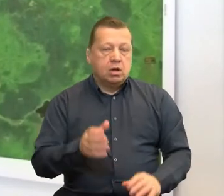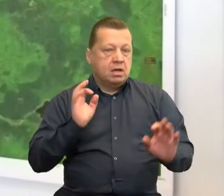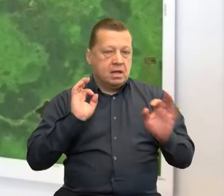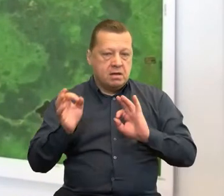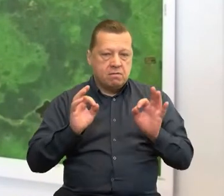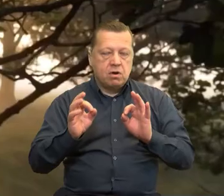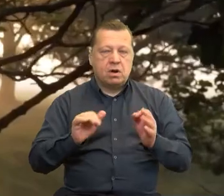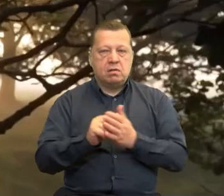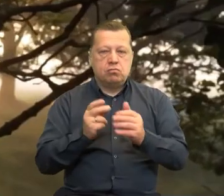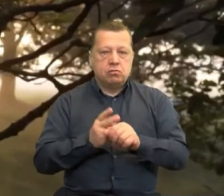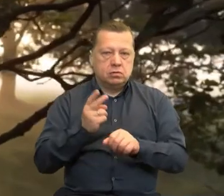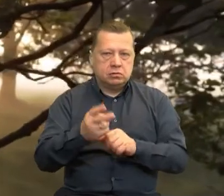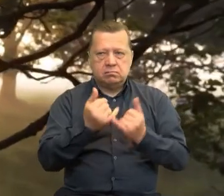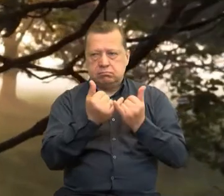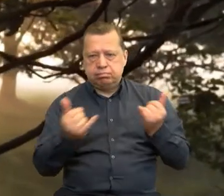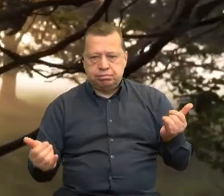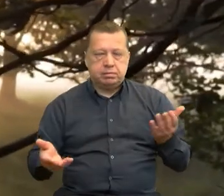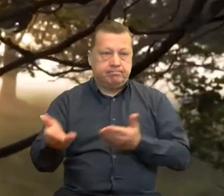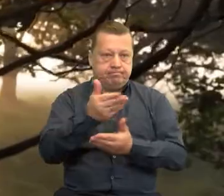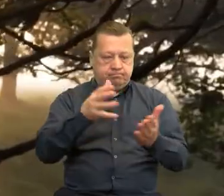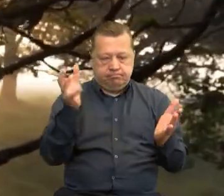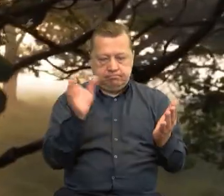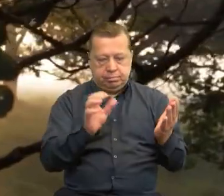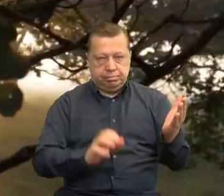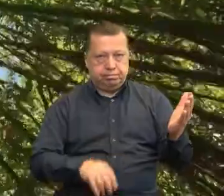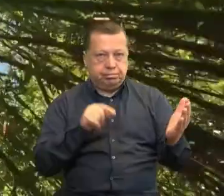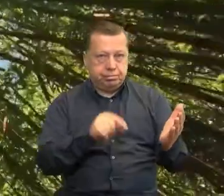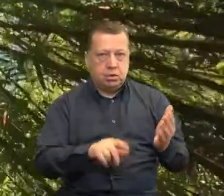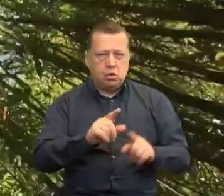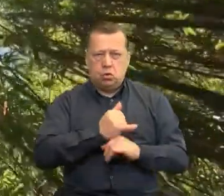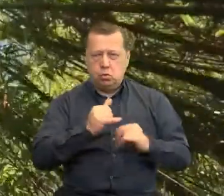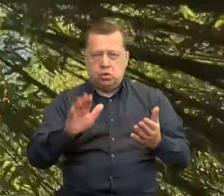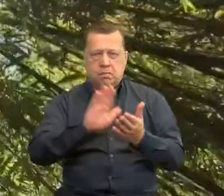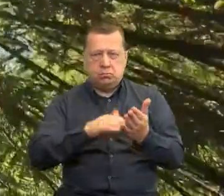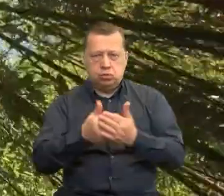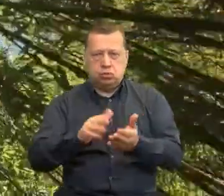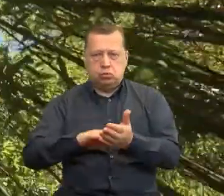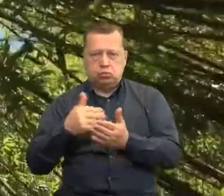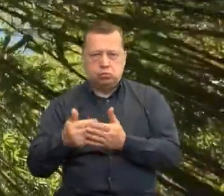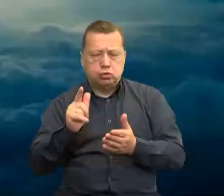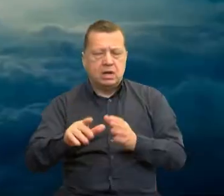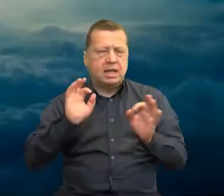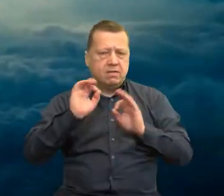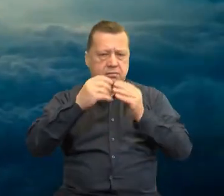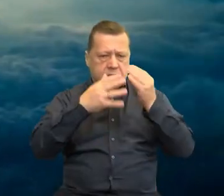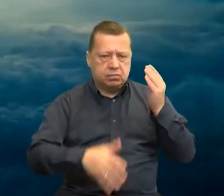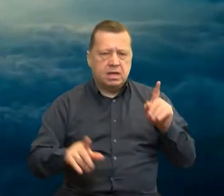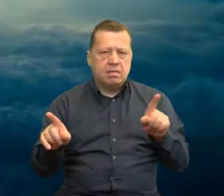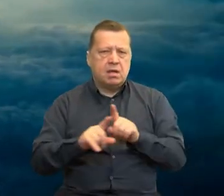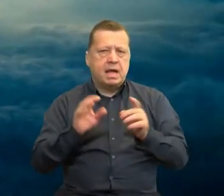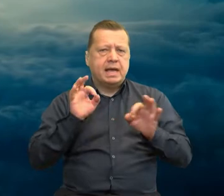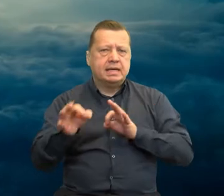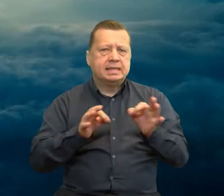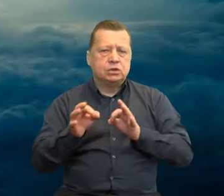zastosowań. Wiedza ta pogłębiona jest o przykłady wykorzystania danych oraz historie sukcesów pokazujące wdrożenie